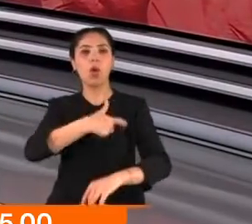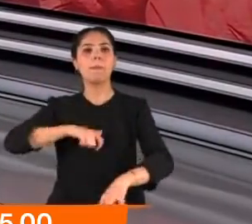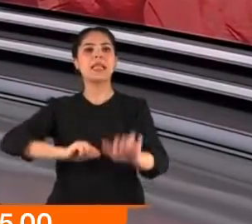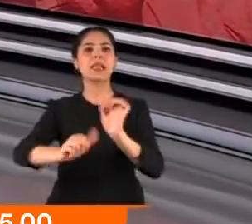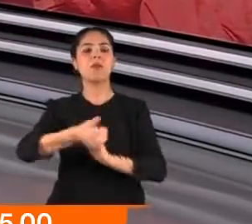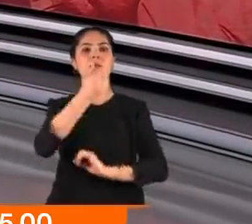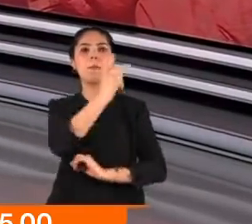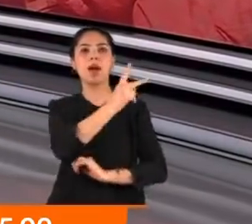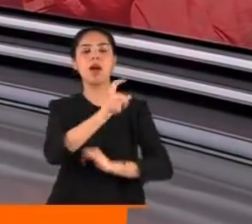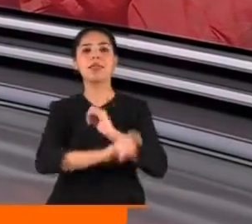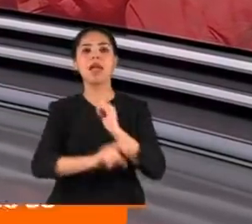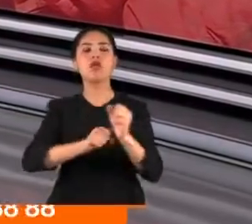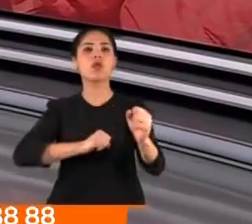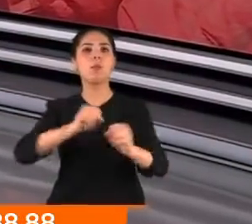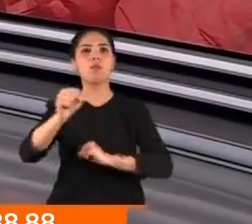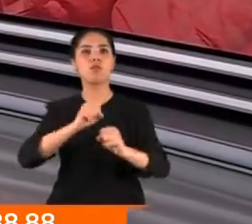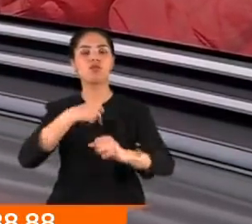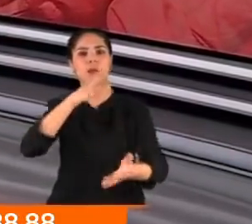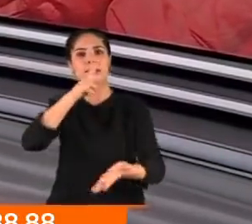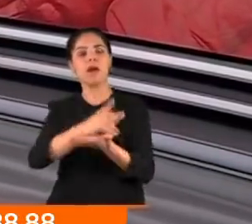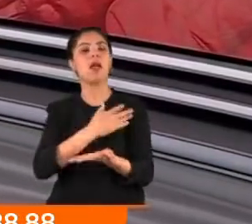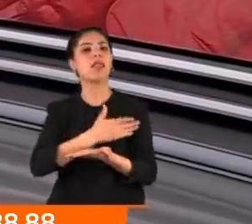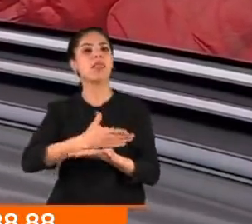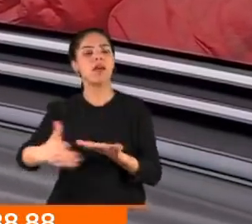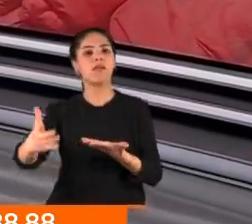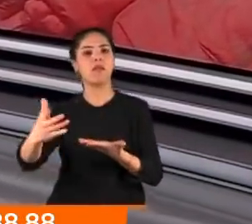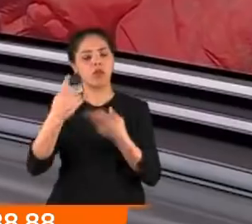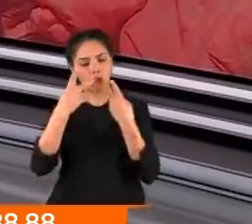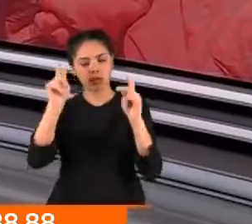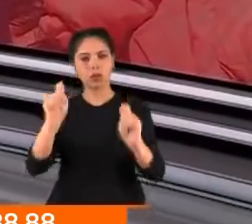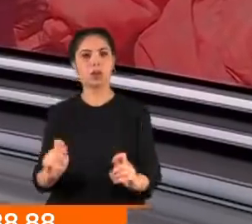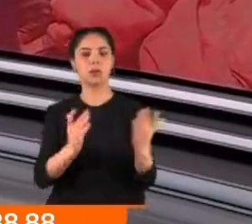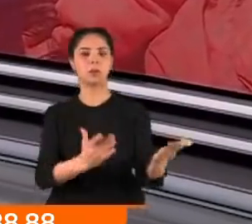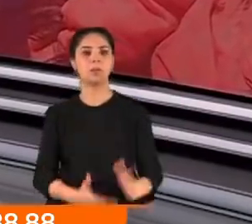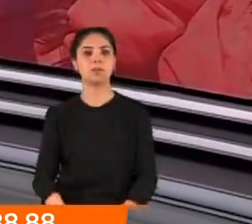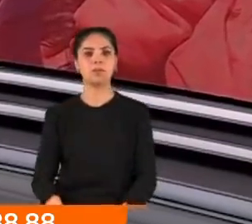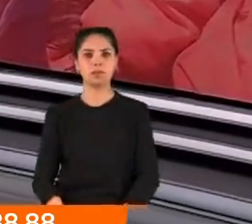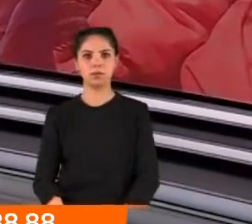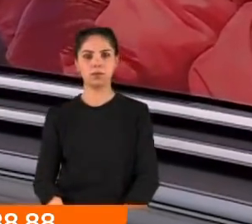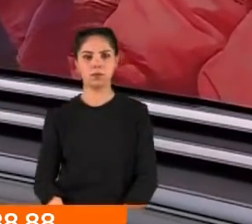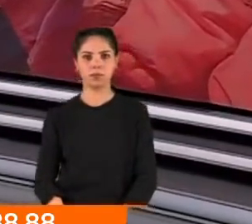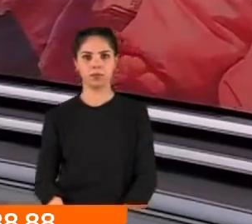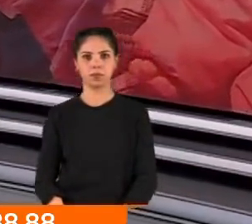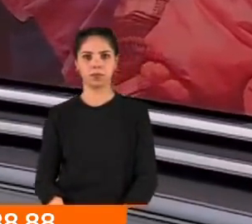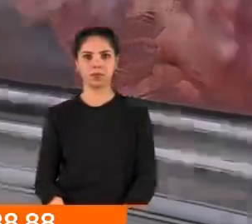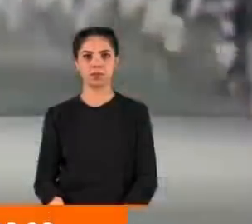İzlediğiniz Bir mücadelede etkin ve kararlı şekilde sürecek imzasını hatta açıklamasını yaptı.